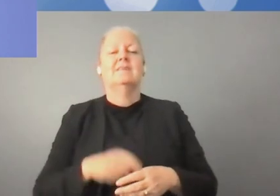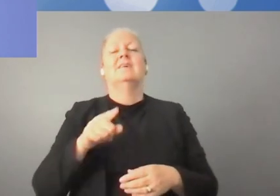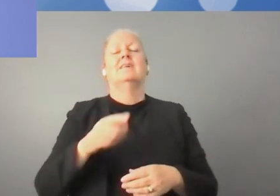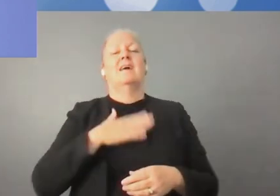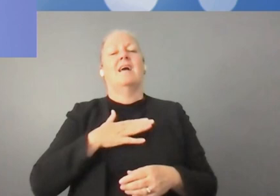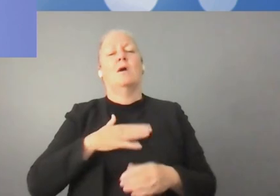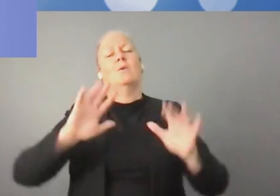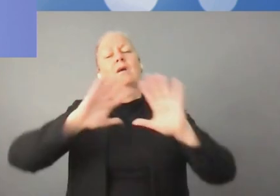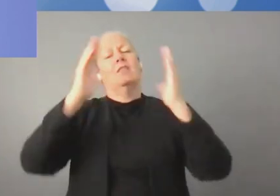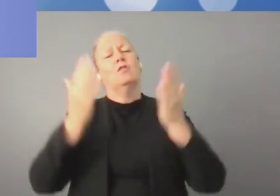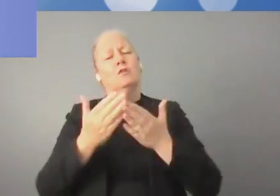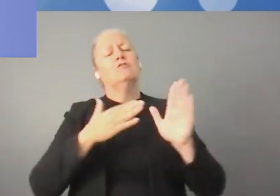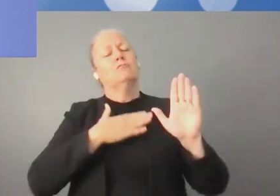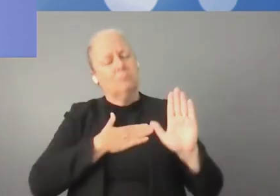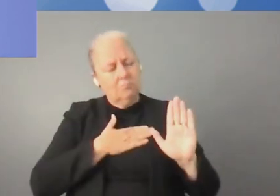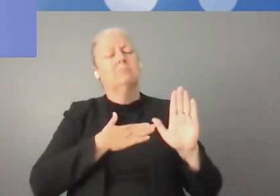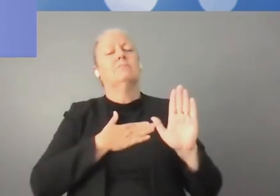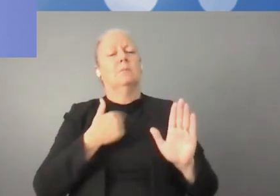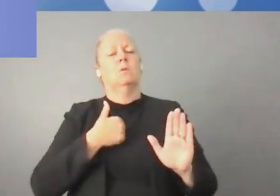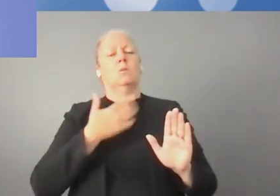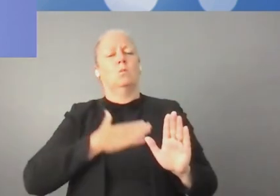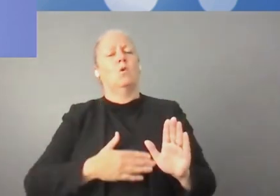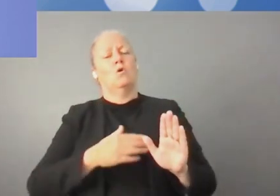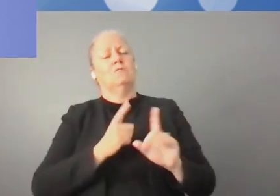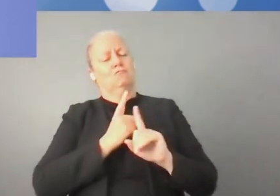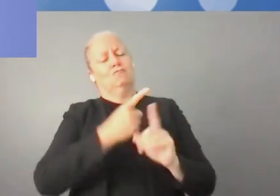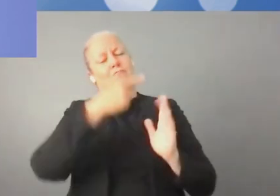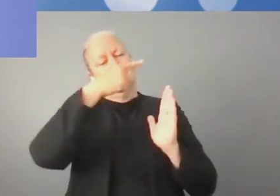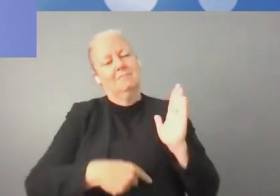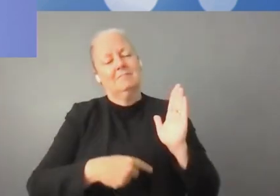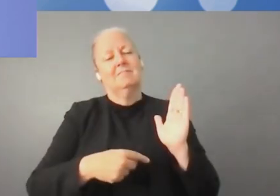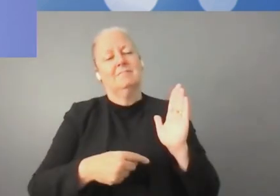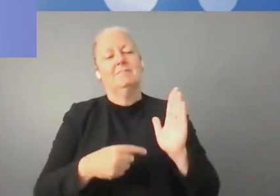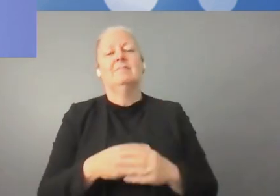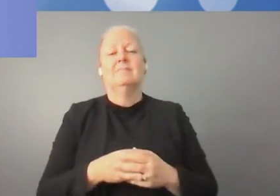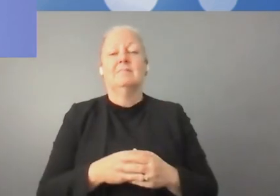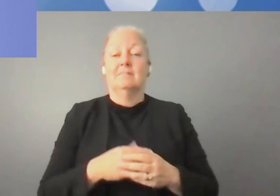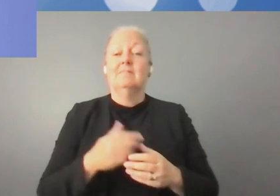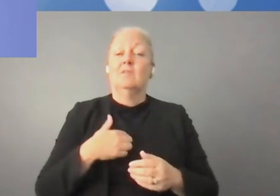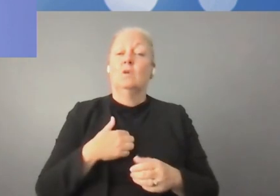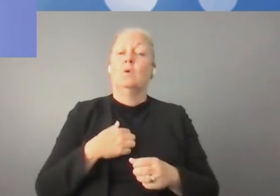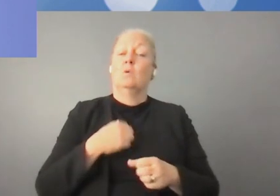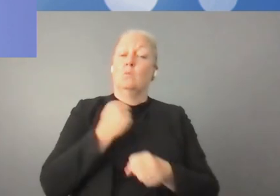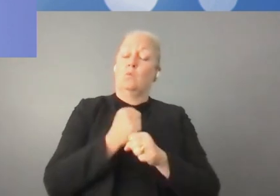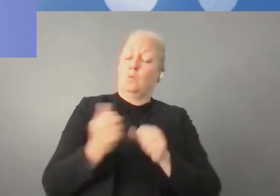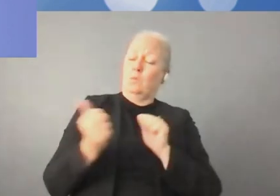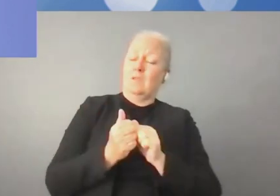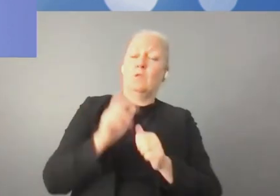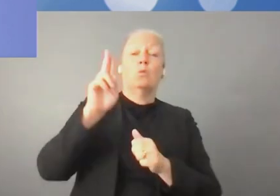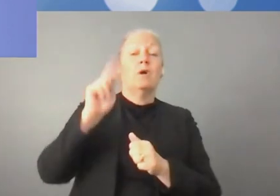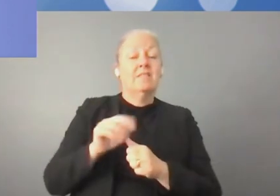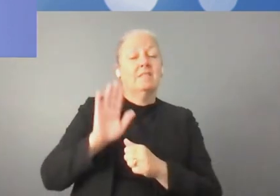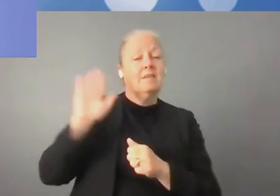aujourd'hui, je parle essentiellement de la perspective lettonne. Je voulais dire que nous sommes prêts